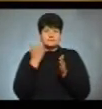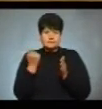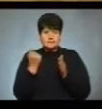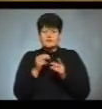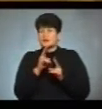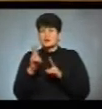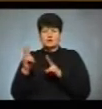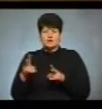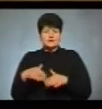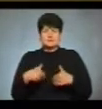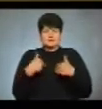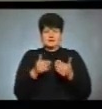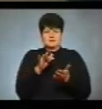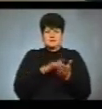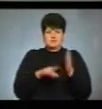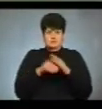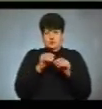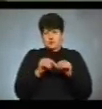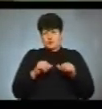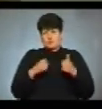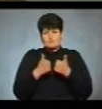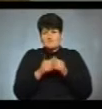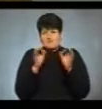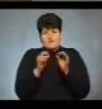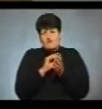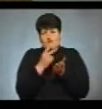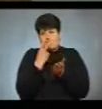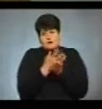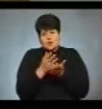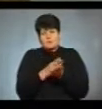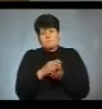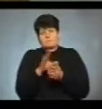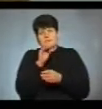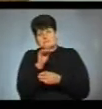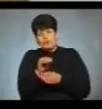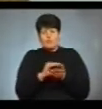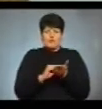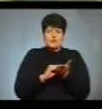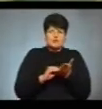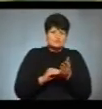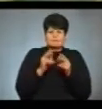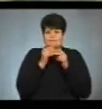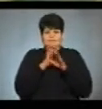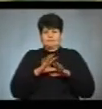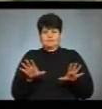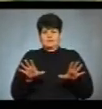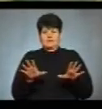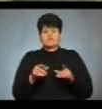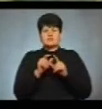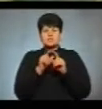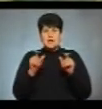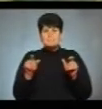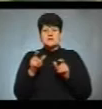не звертався до Центральної виборчої комісії, ні в якому викляді, ні письмово, ні усно, не було таких звернень. У штабі Зеленського не